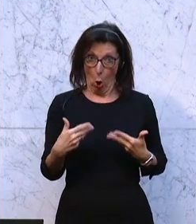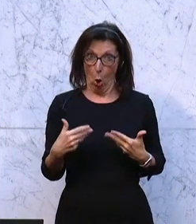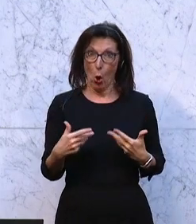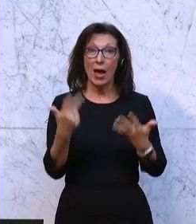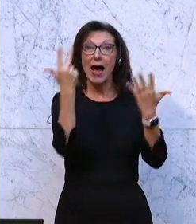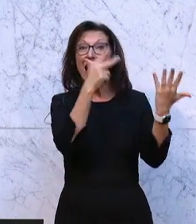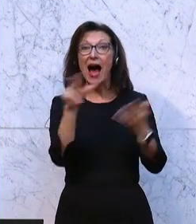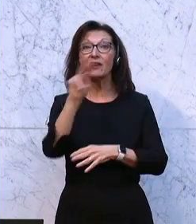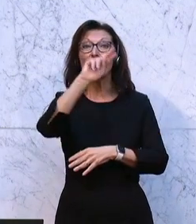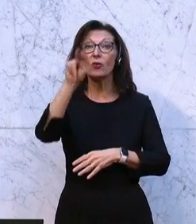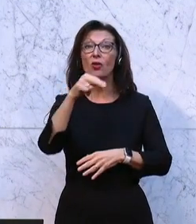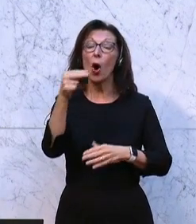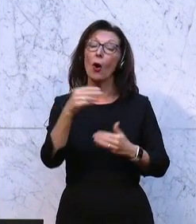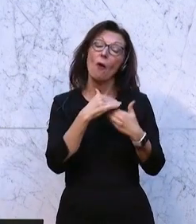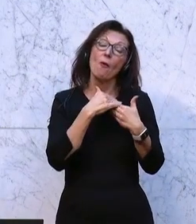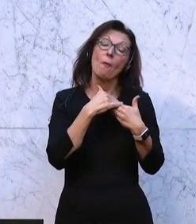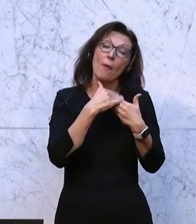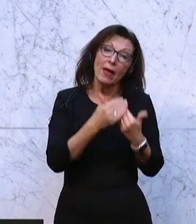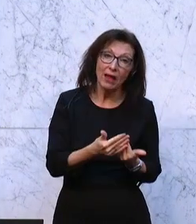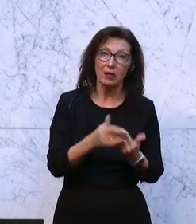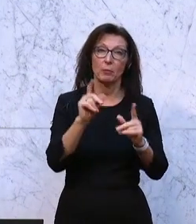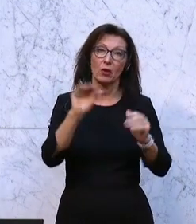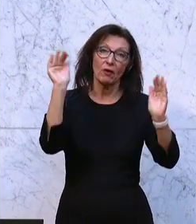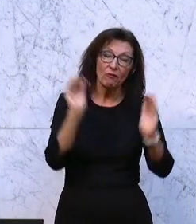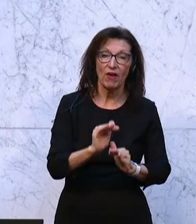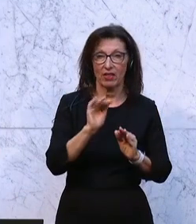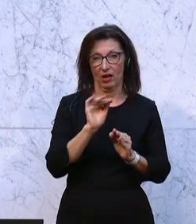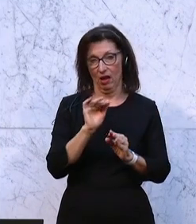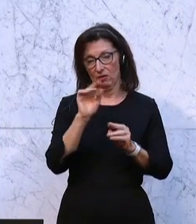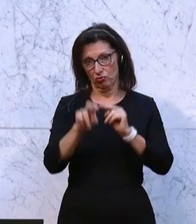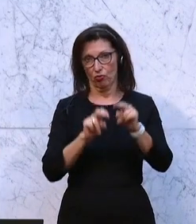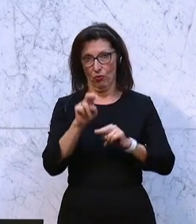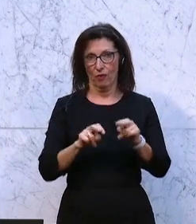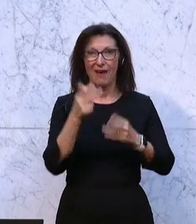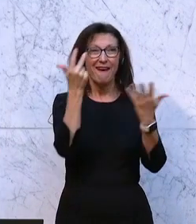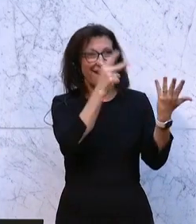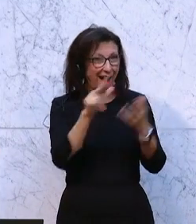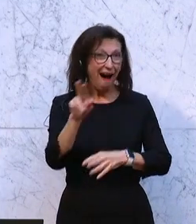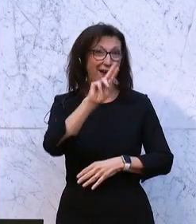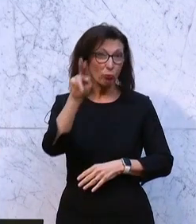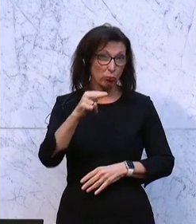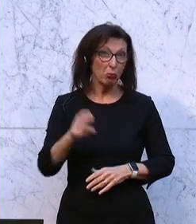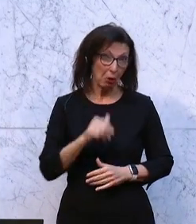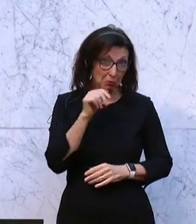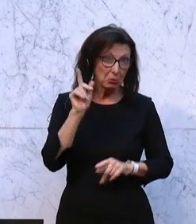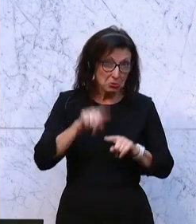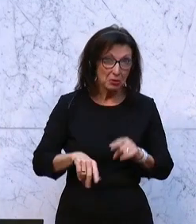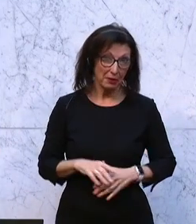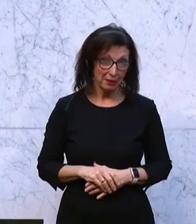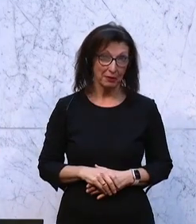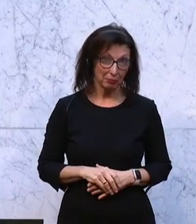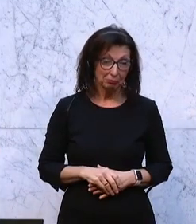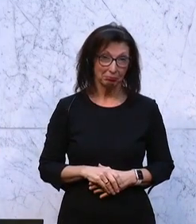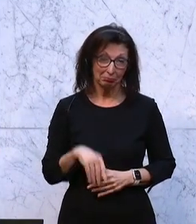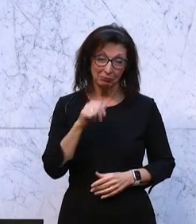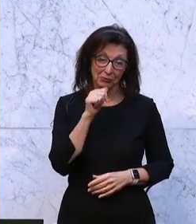800 Euro im Jahr. Und meine sehr geehrten Damen und Herren, 800 Euro im Jahr haben oder nicht haben, das ist schon keine Kleinigkeit